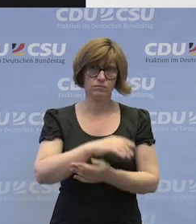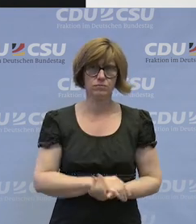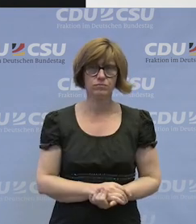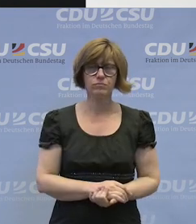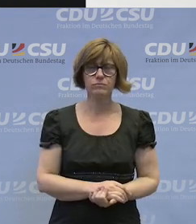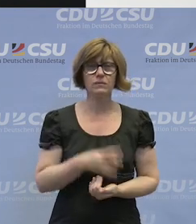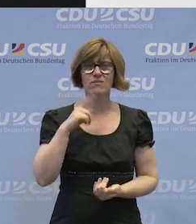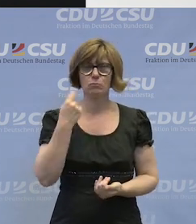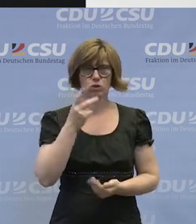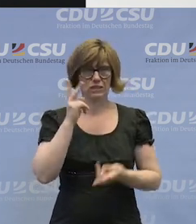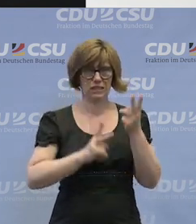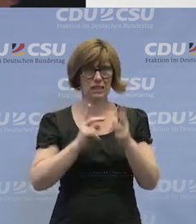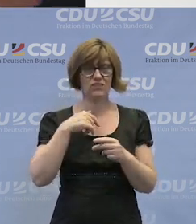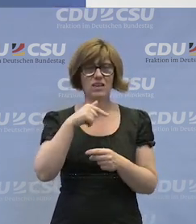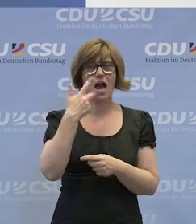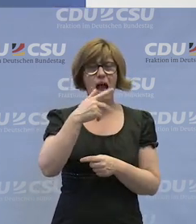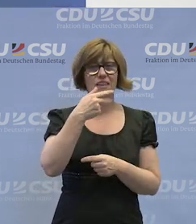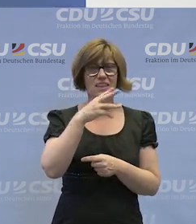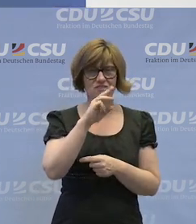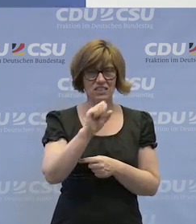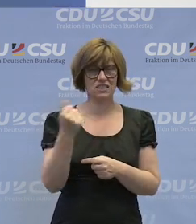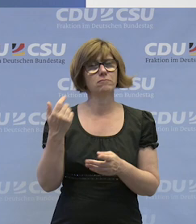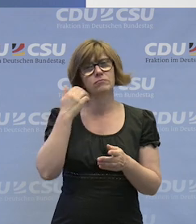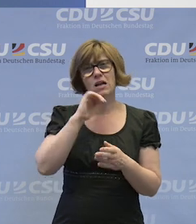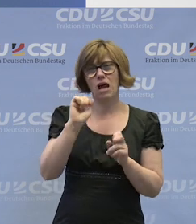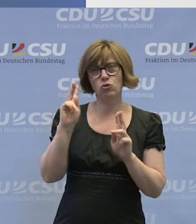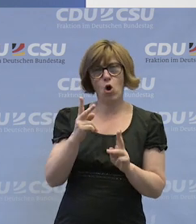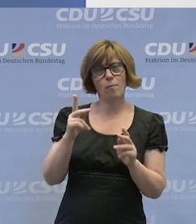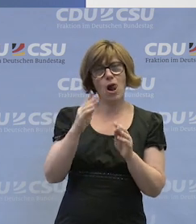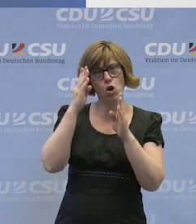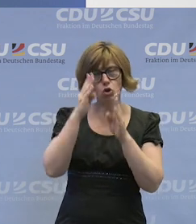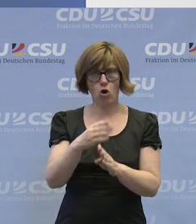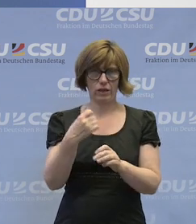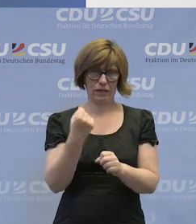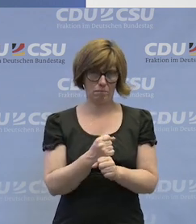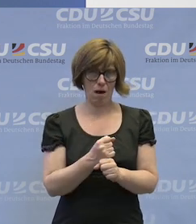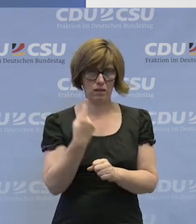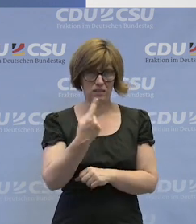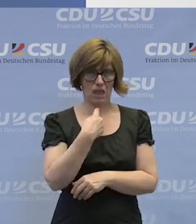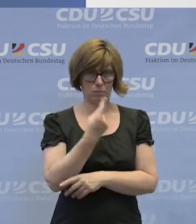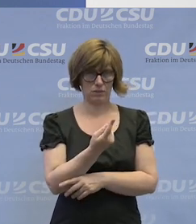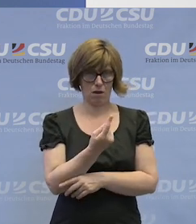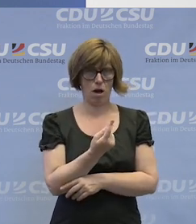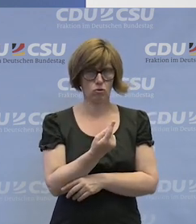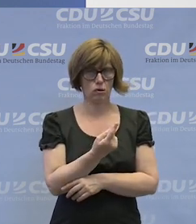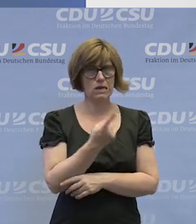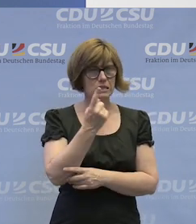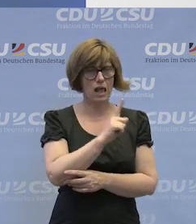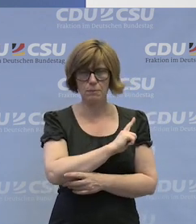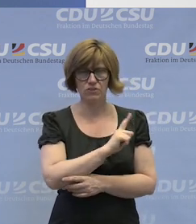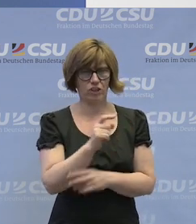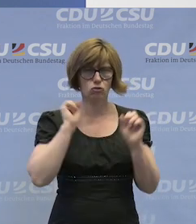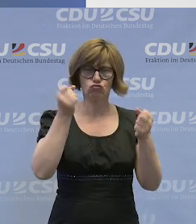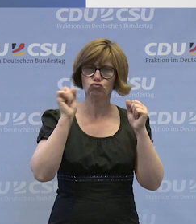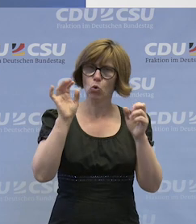ja nicht vor Gericht, sondern wir haben ja Jürgen Thewes. Herr Thewes, lassen Sie es uns doch noch mal ein bisschen konkreter machen, wenn Sie sagen, Sie sind nicht schlecht zu